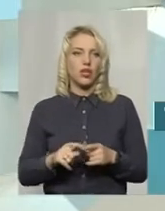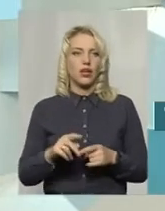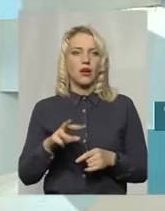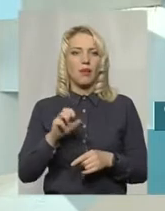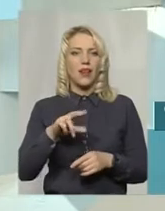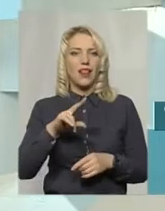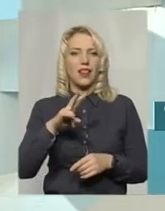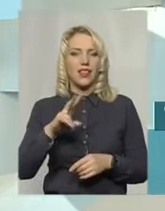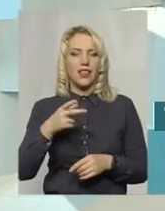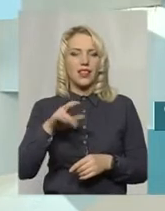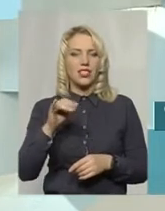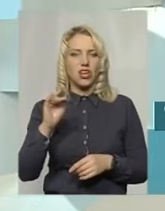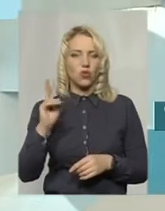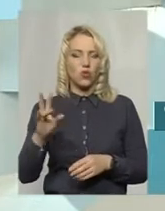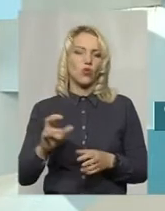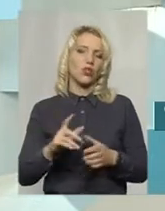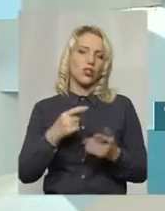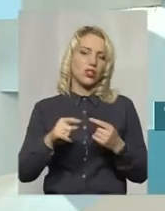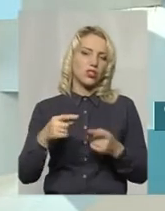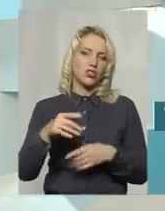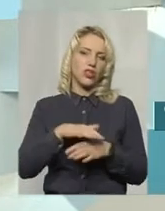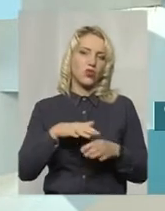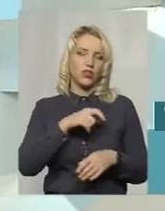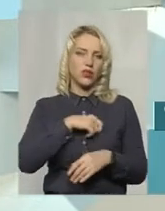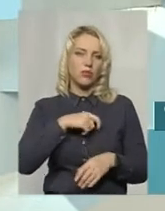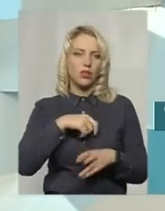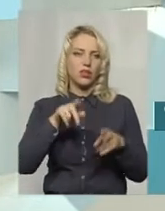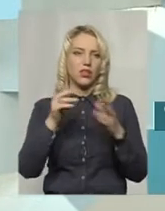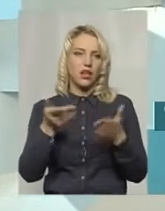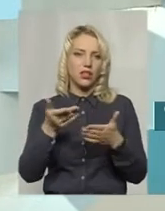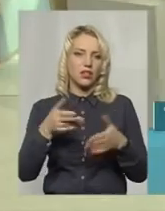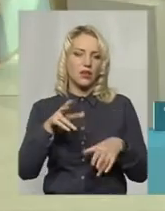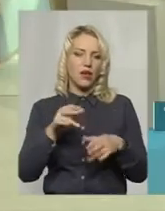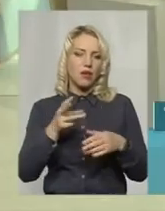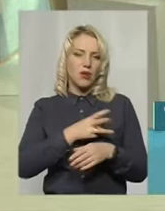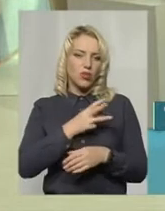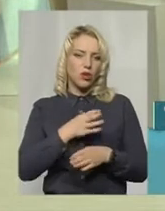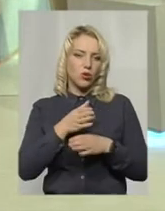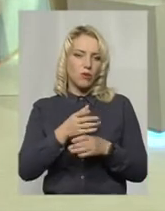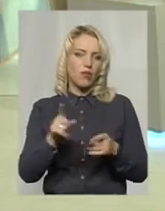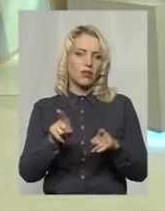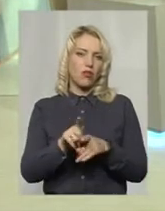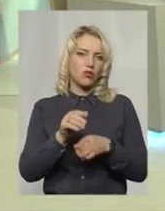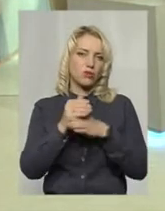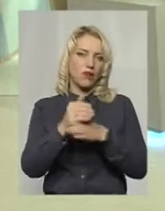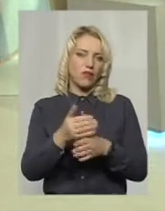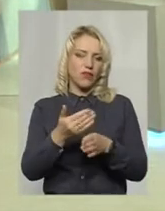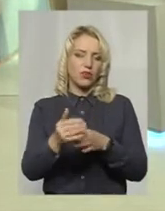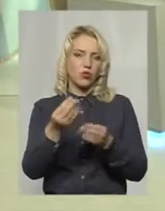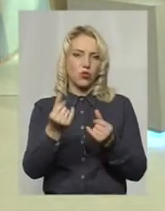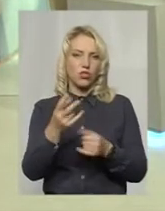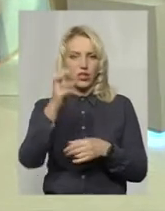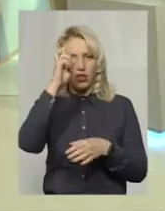інші народні депутати, які бажають допомагати, вони теж сприяють виділенню цих коштів на